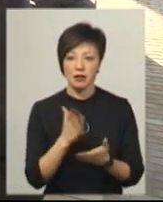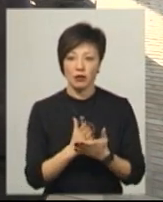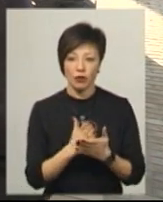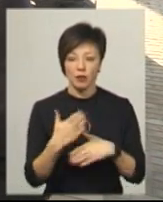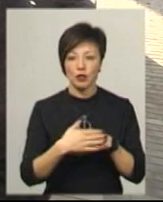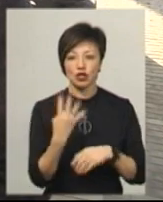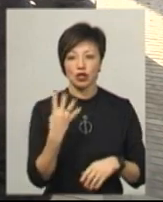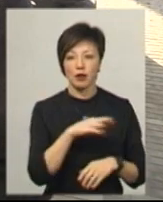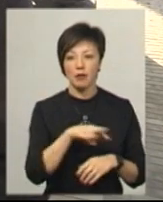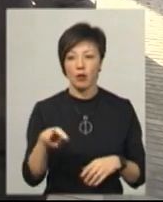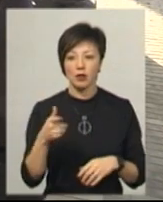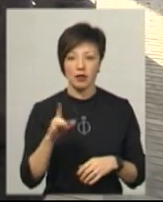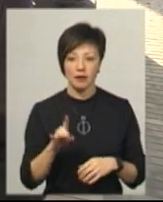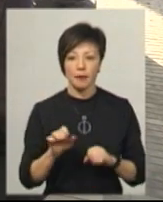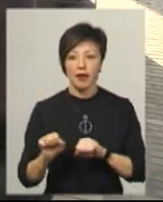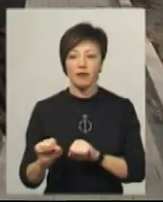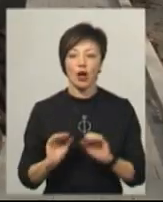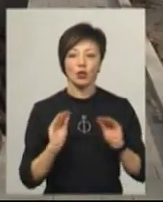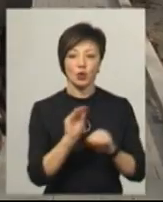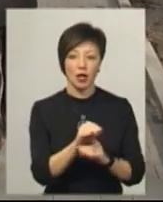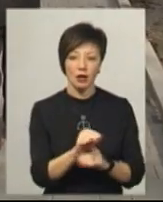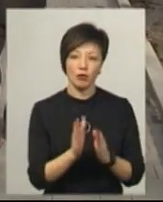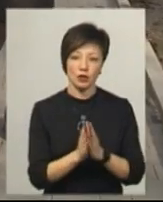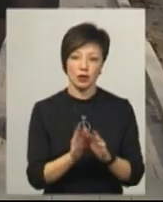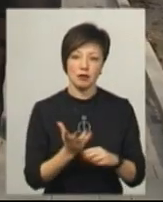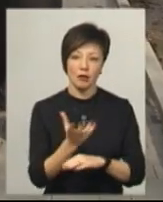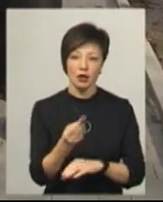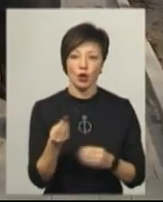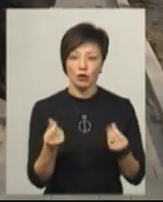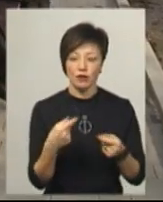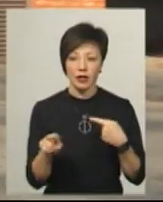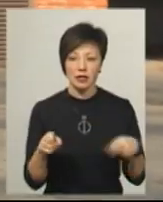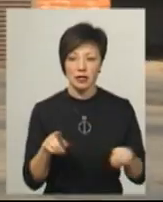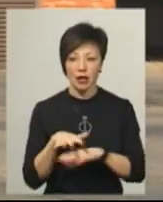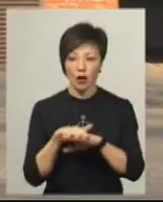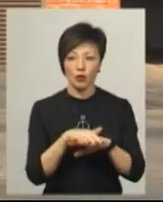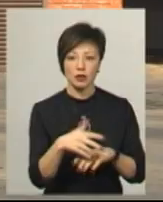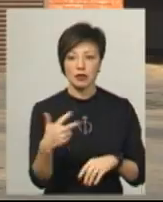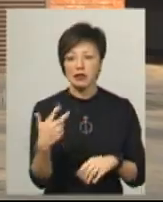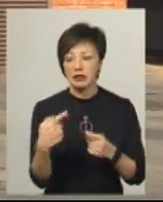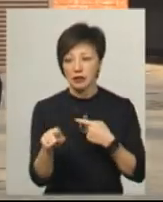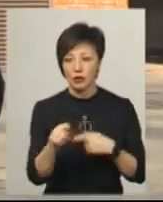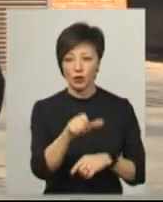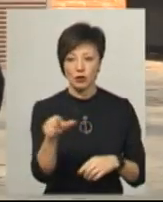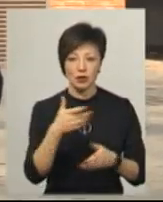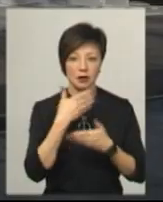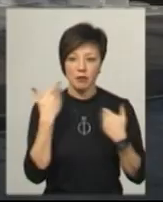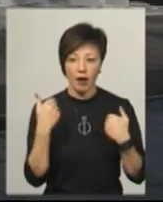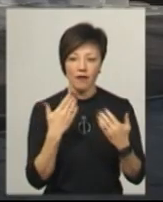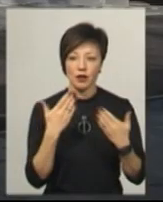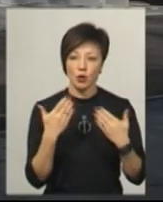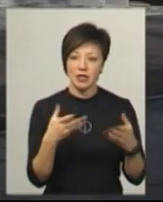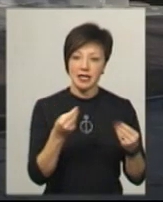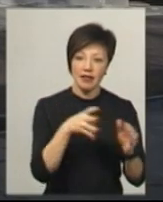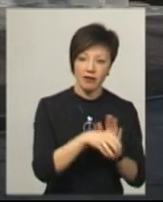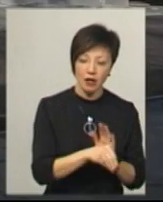приблизно 4 мільйони гривень. Адвокат додає, забудовник просить сплачувати грошову різницю на рахунки третіх осіб, які не мають правових відносин ані з